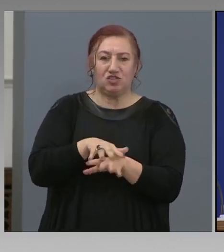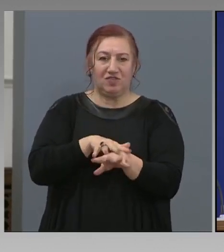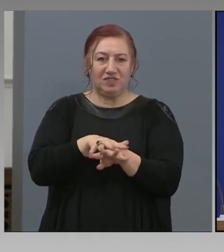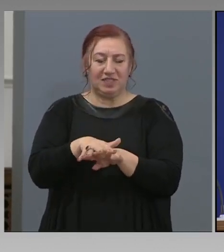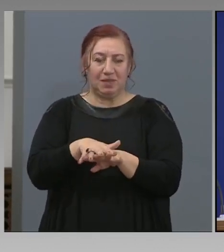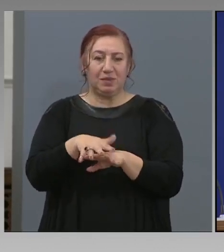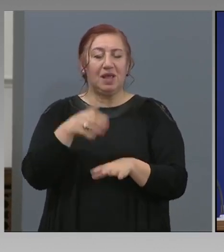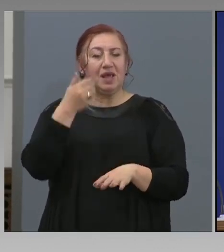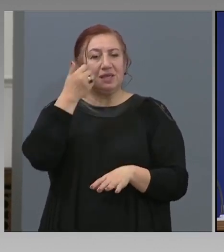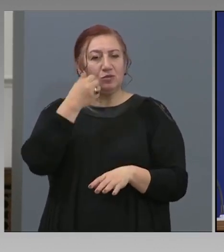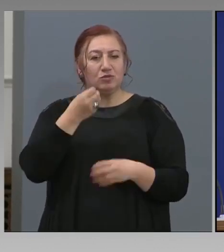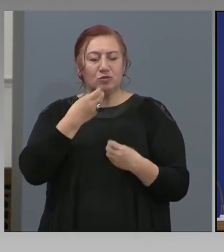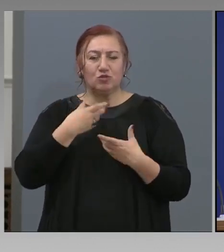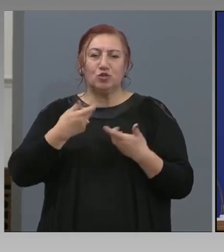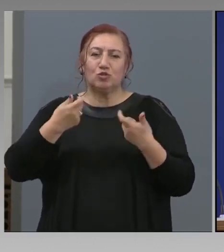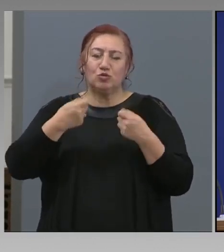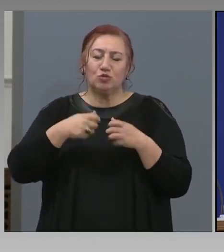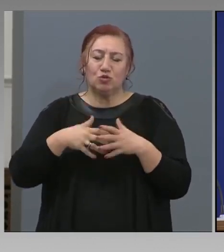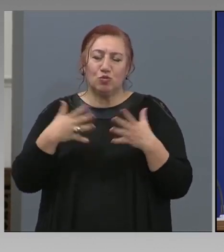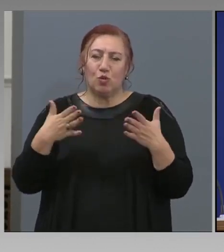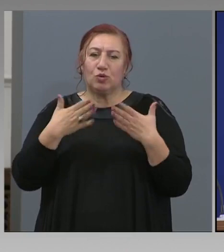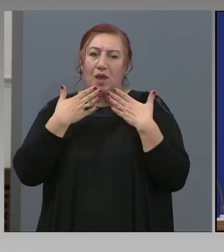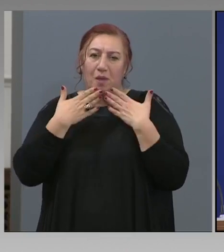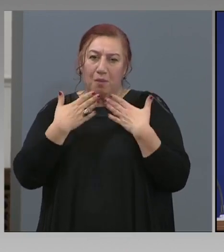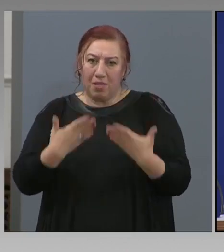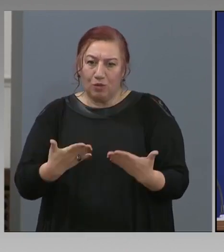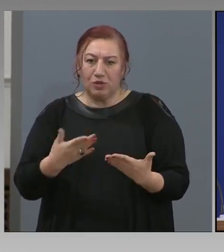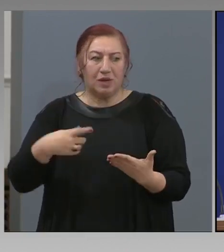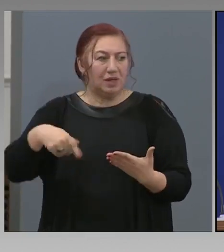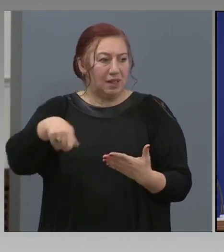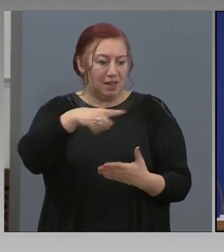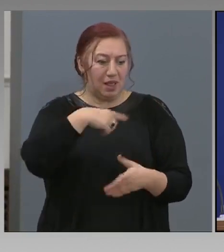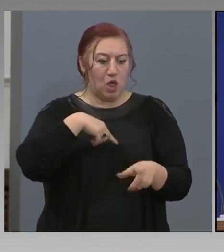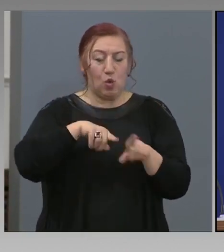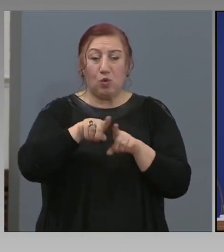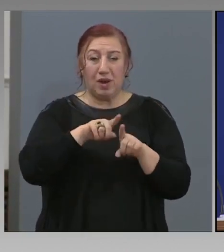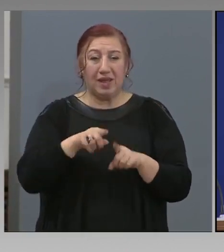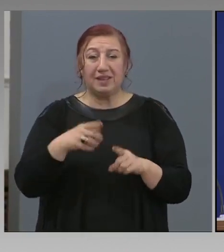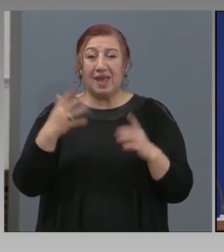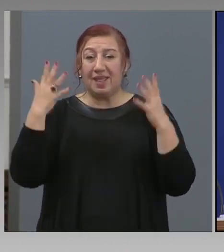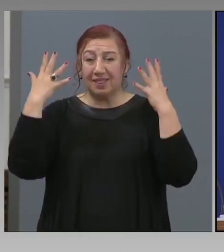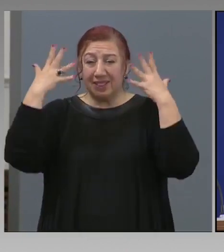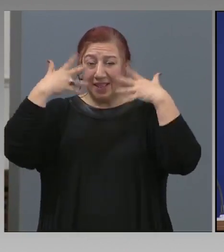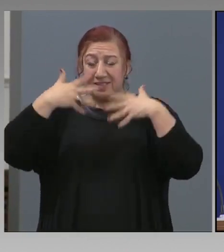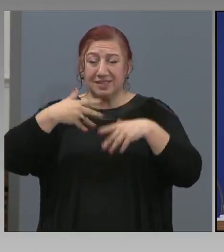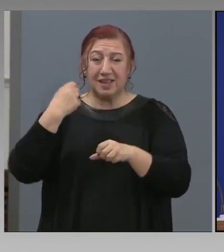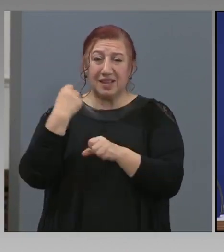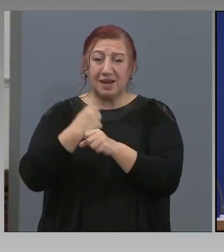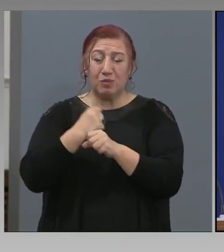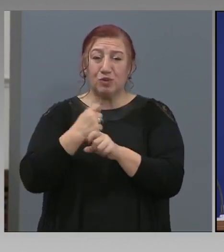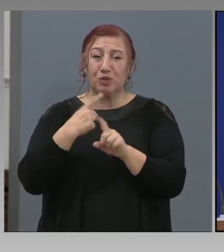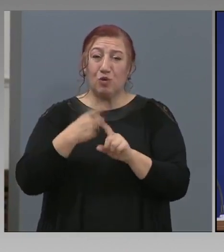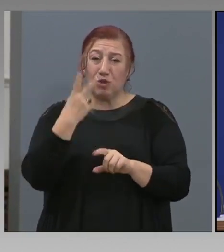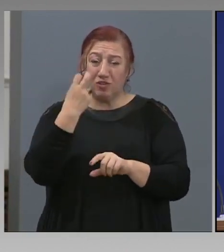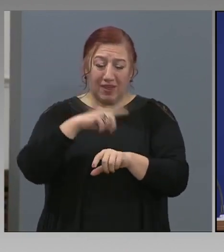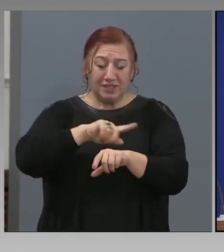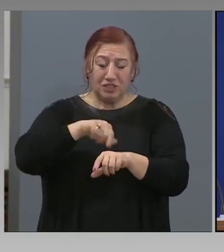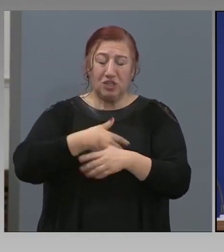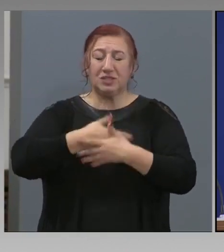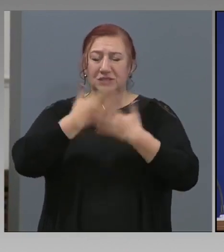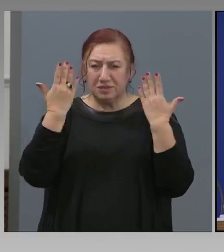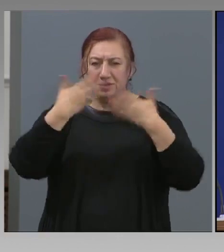случая изключително много да благодаря на колегите, които от 10 дни работах по 20 части на ден. Всички те